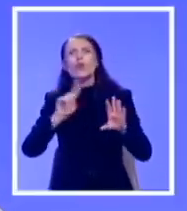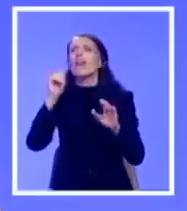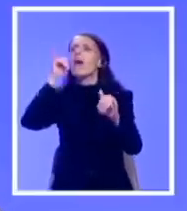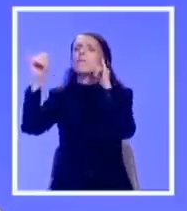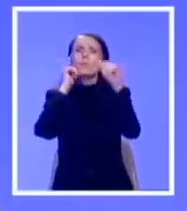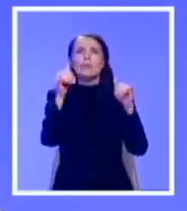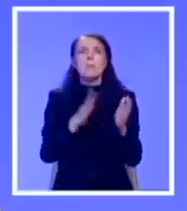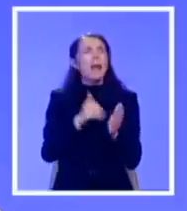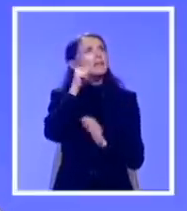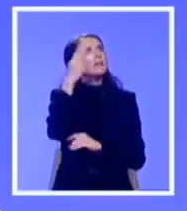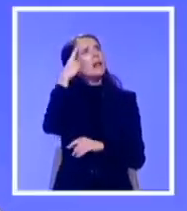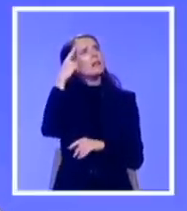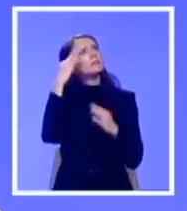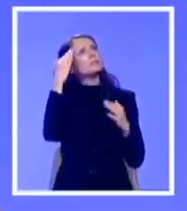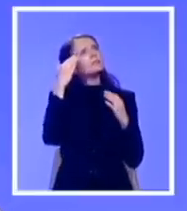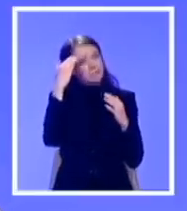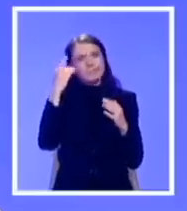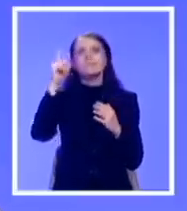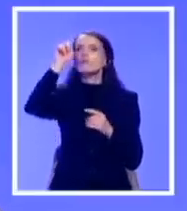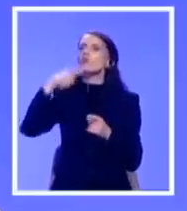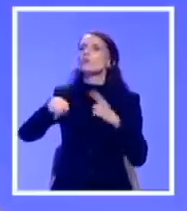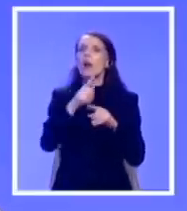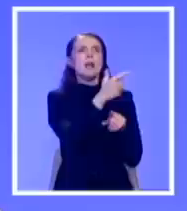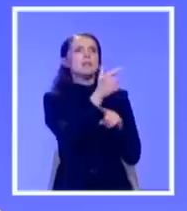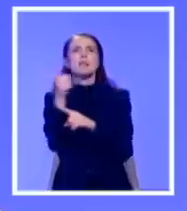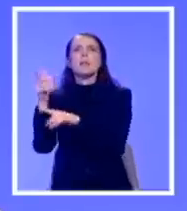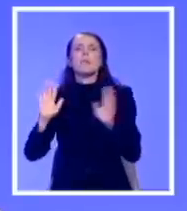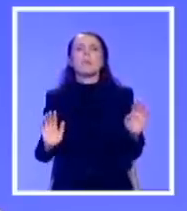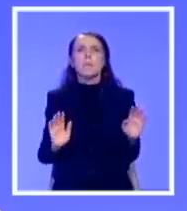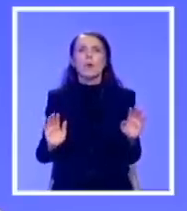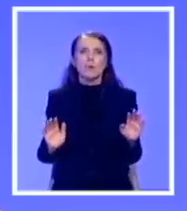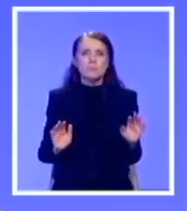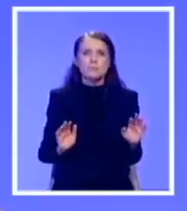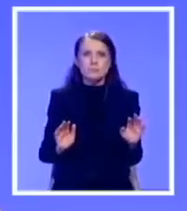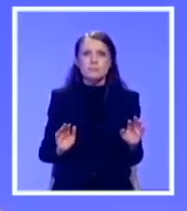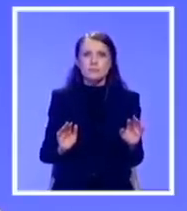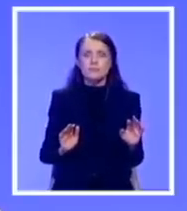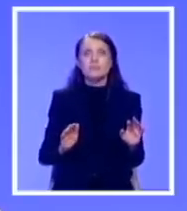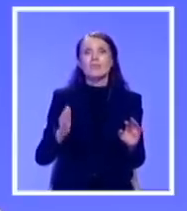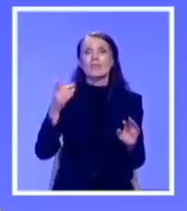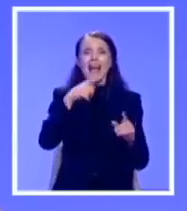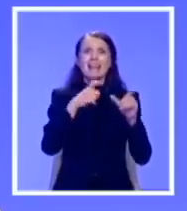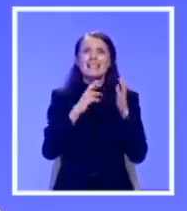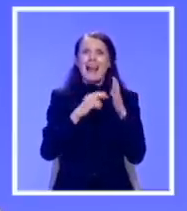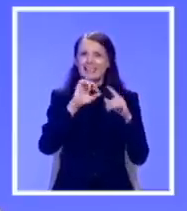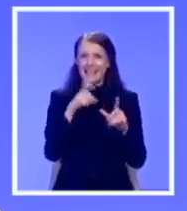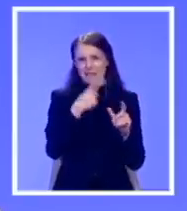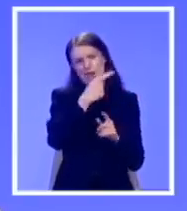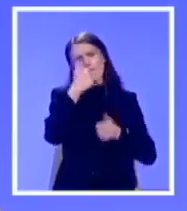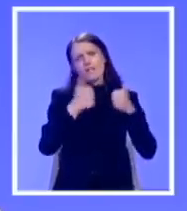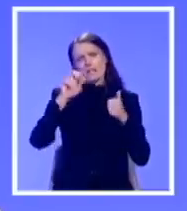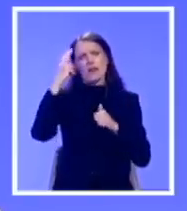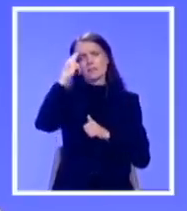osmislite i izađete napolje i snimite. Mislim, nije to... Na Sandesu je pre deset godina pobedio film koji košta 900 dolara.